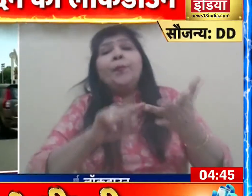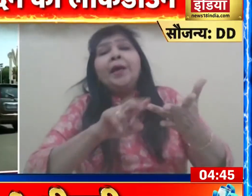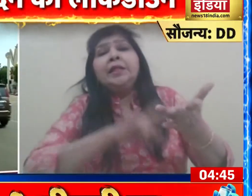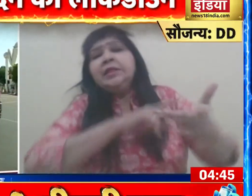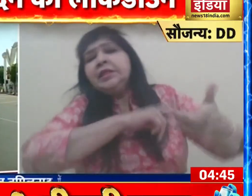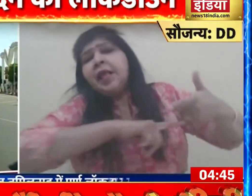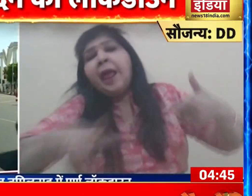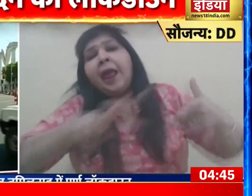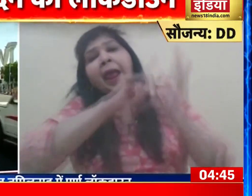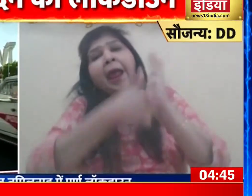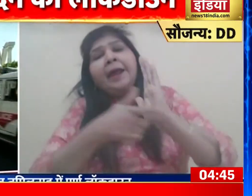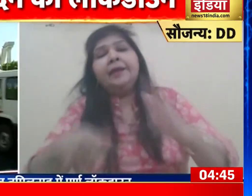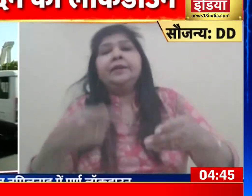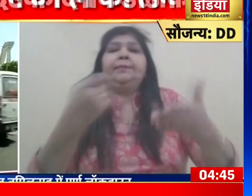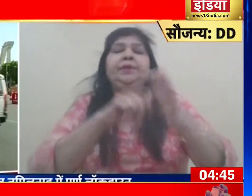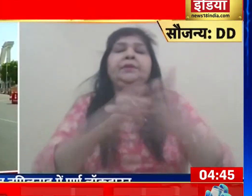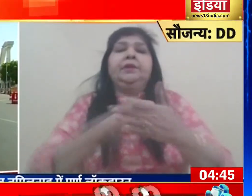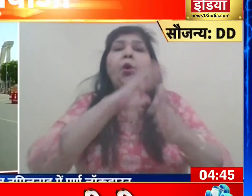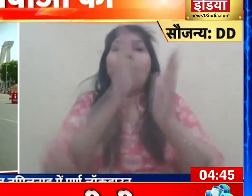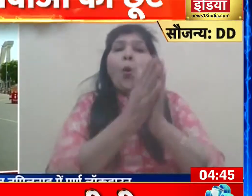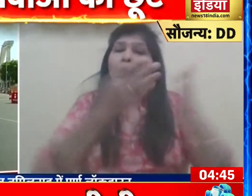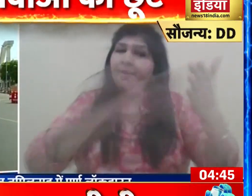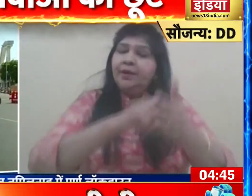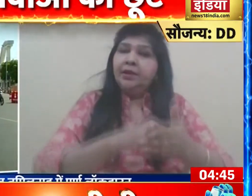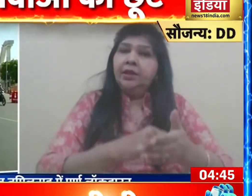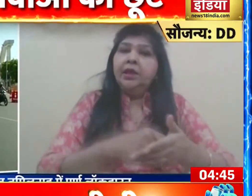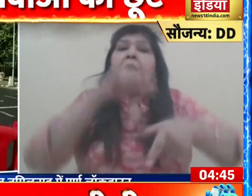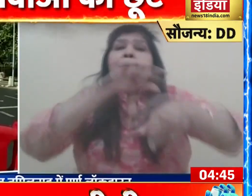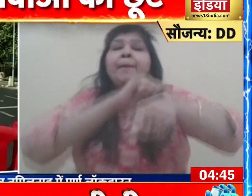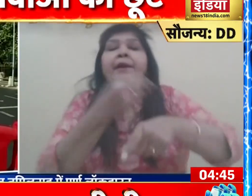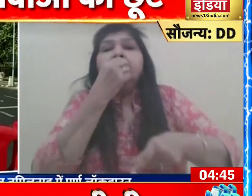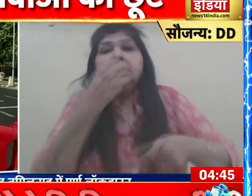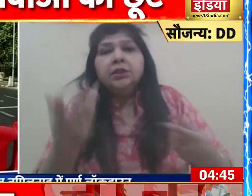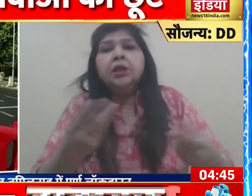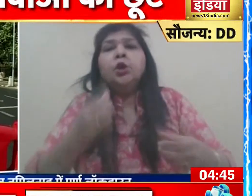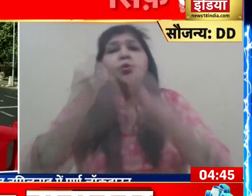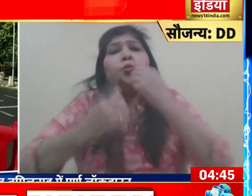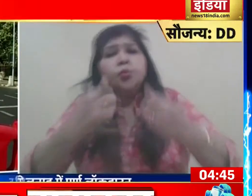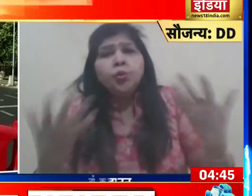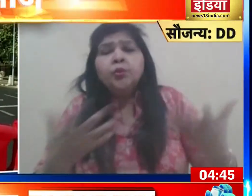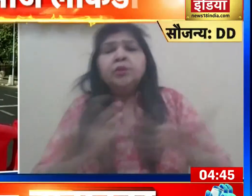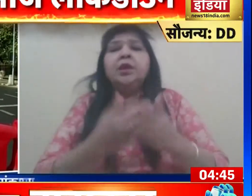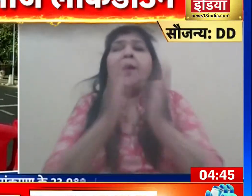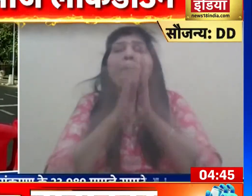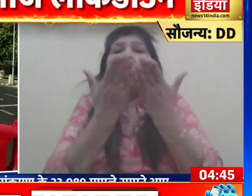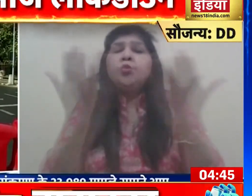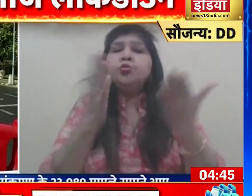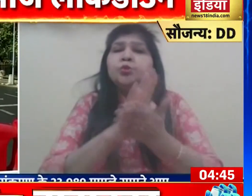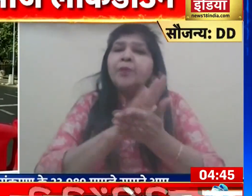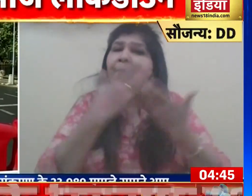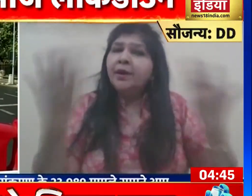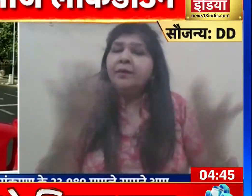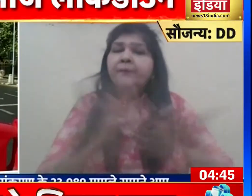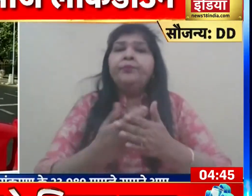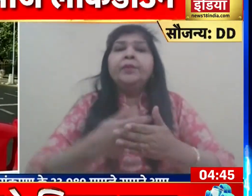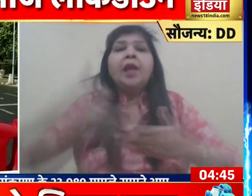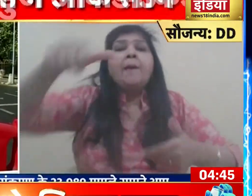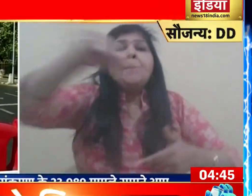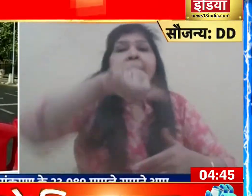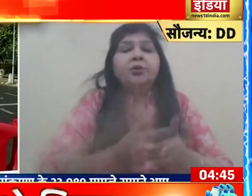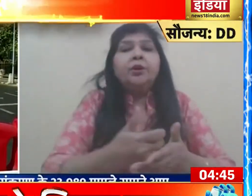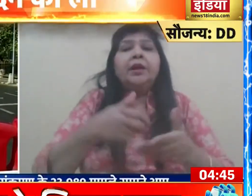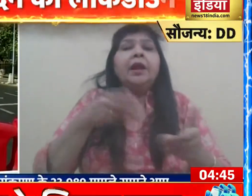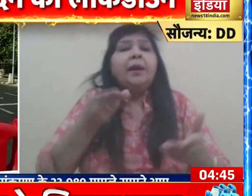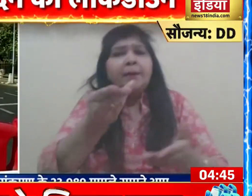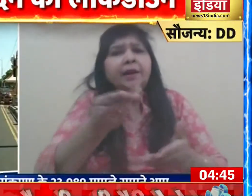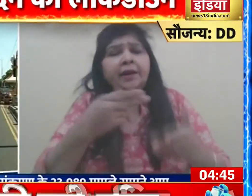संपून लॉकडाउन के दारान मेडिकल स्टोर, दूध वितरन, समाचार पत्र, पेट्रोल पंप, एटियम और